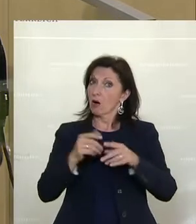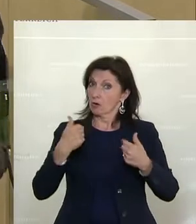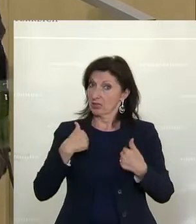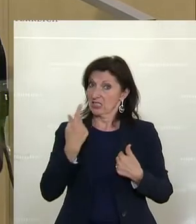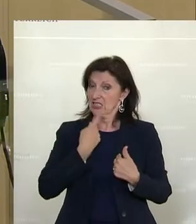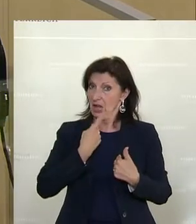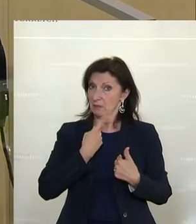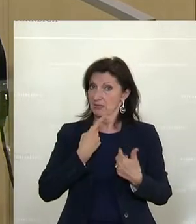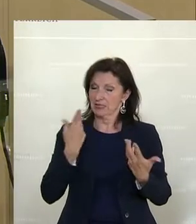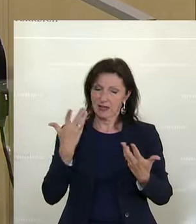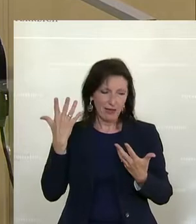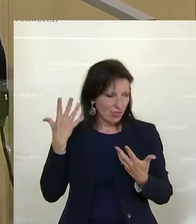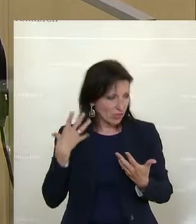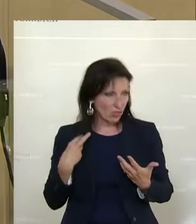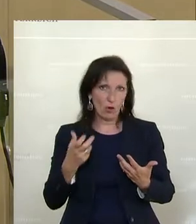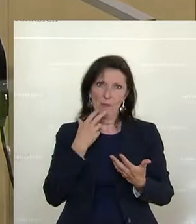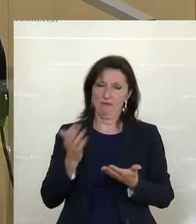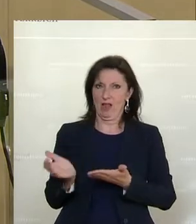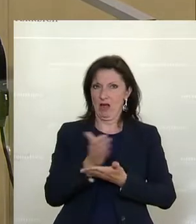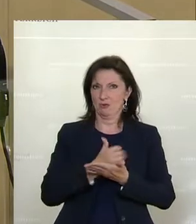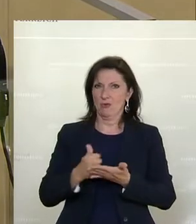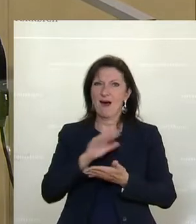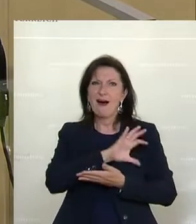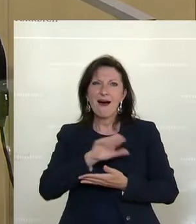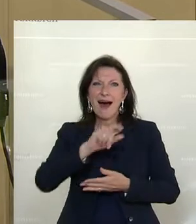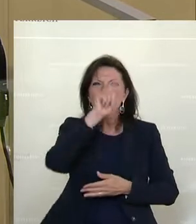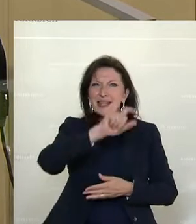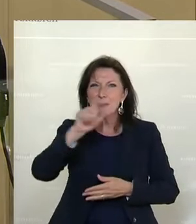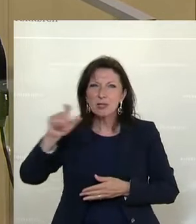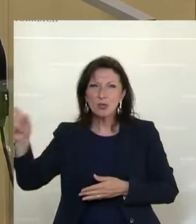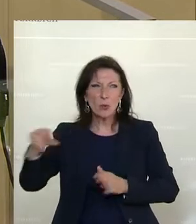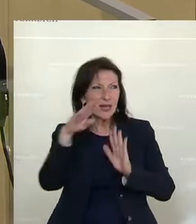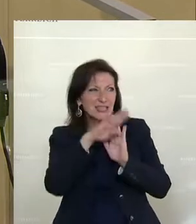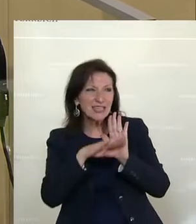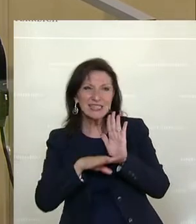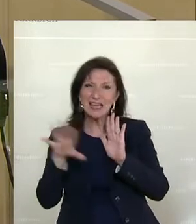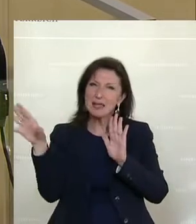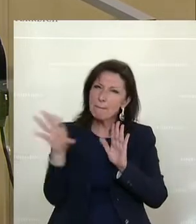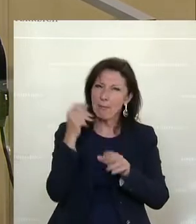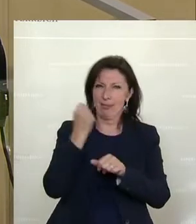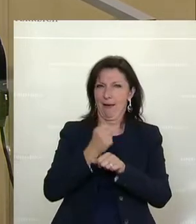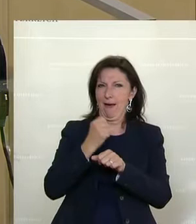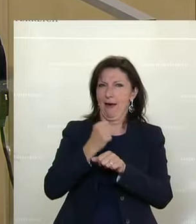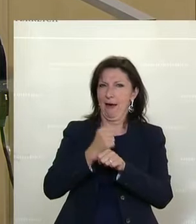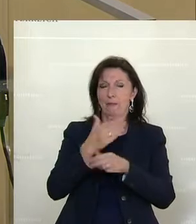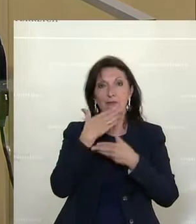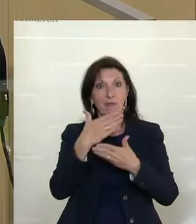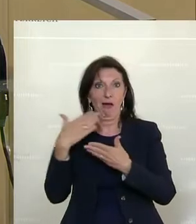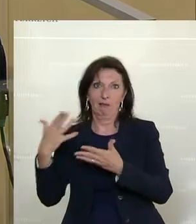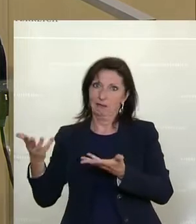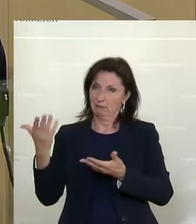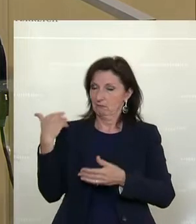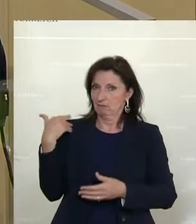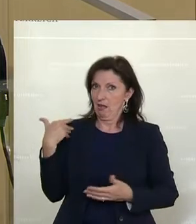diese Stelle noch einmal nutzen, um mich bei all jenen zu bedanken, die dieses Gesetz in den vergangenen Monaten erarbeitet haben, die es in den Verhandlungen der